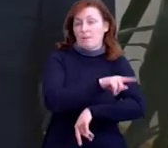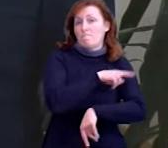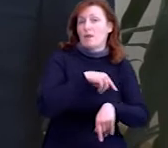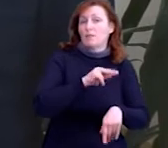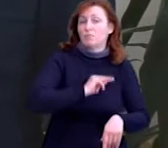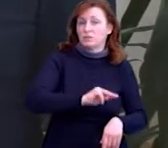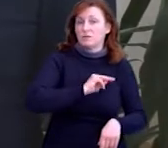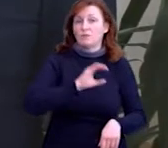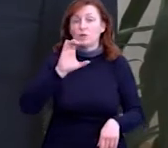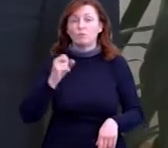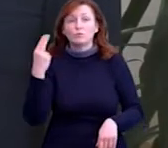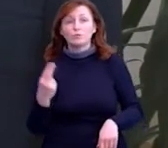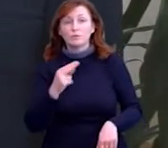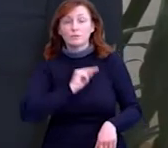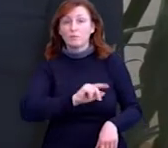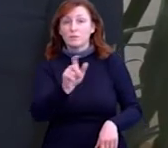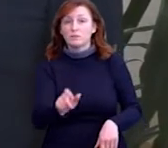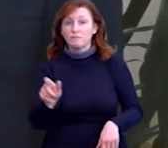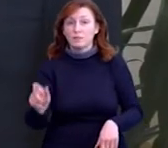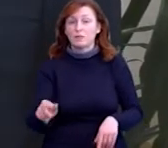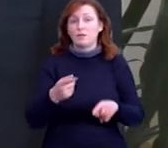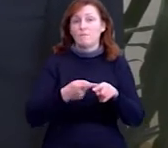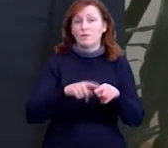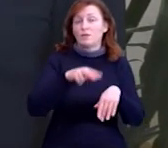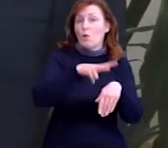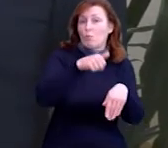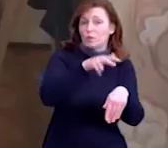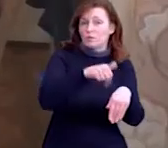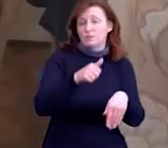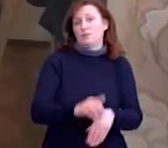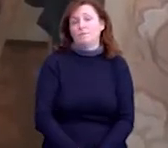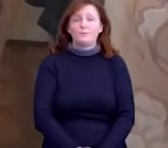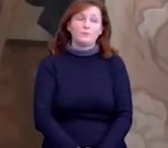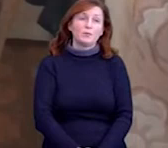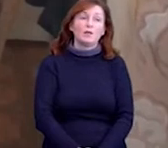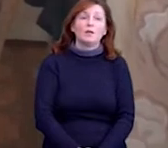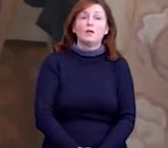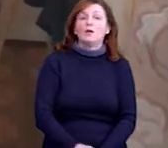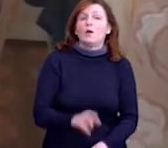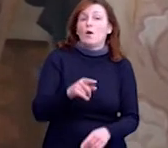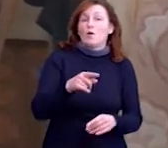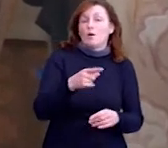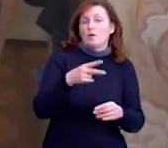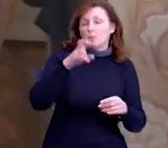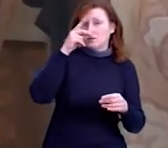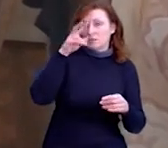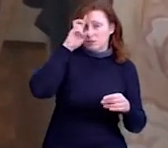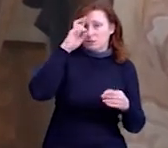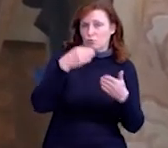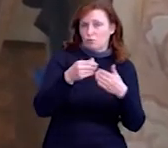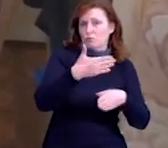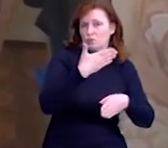соціальні працівники, працівники МНС, працівники поліції. З бюджету громади на марлю, тканину та інші потреби